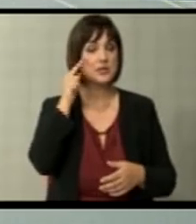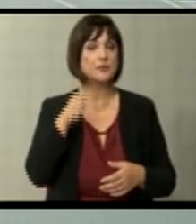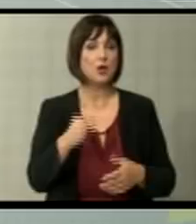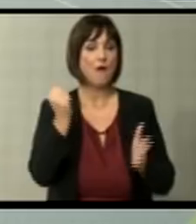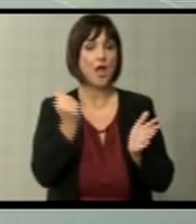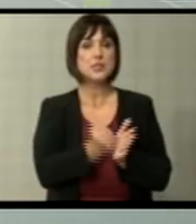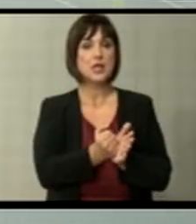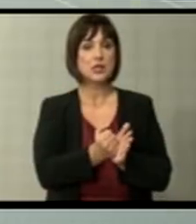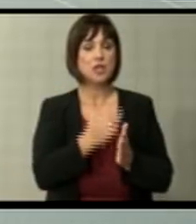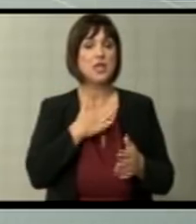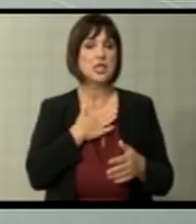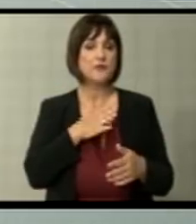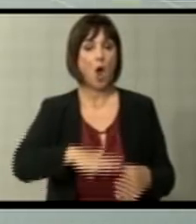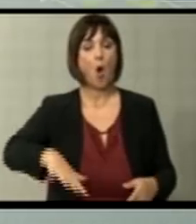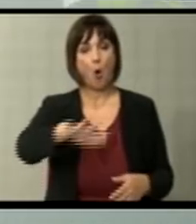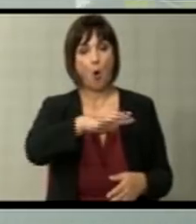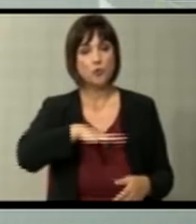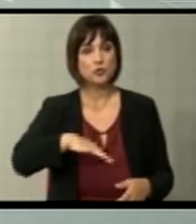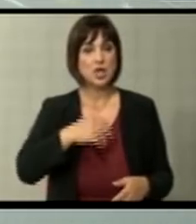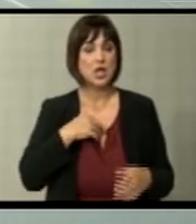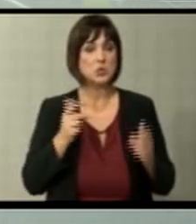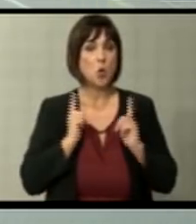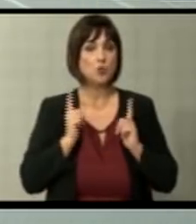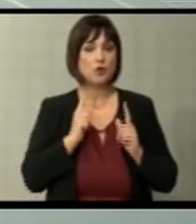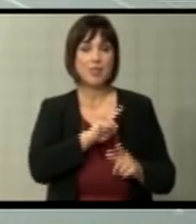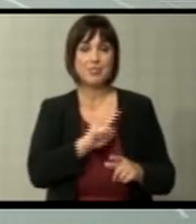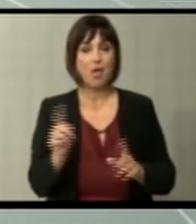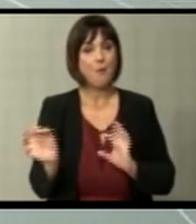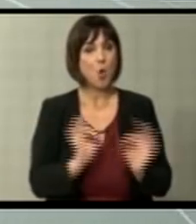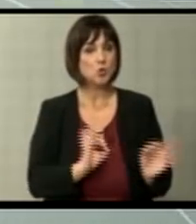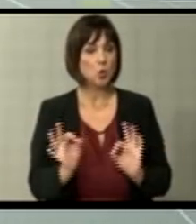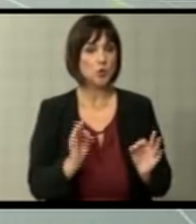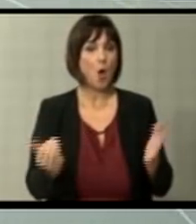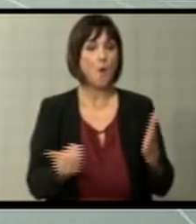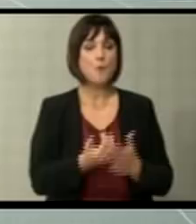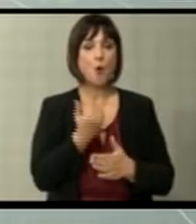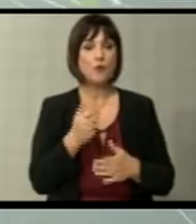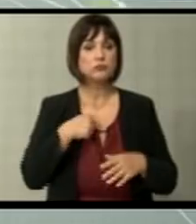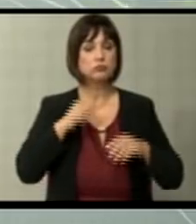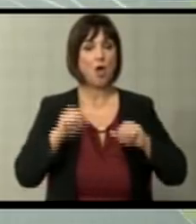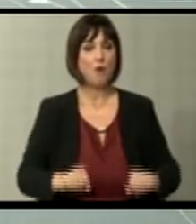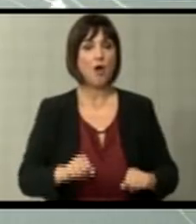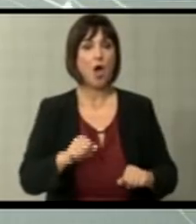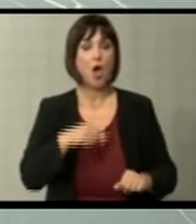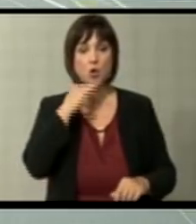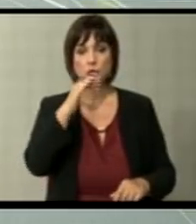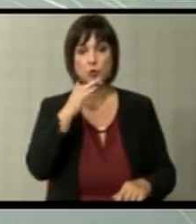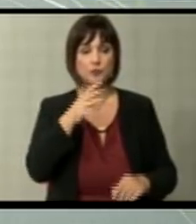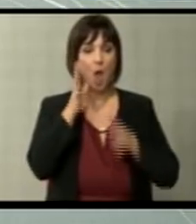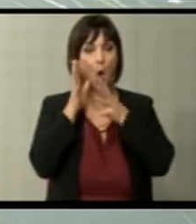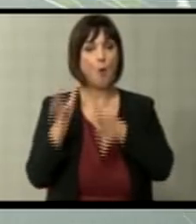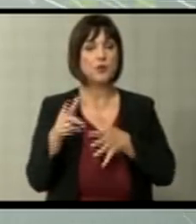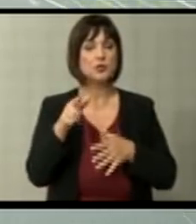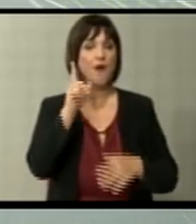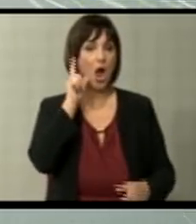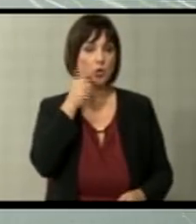декларација нашето обштество ја дочека неподготвено, повторно доминира говор од на омразата и тоа